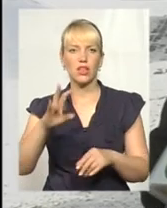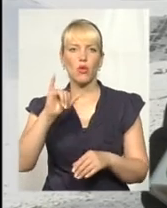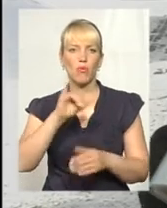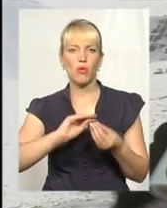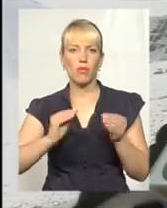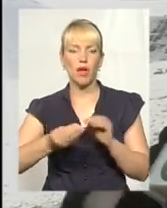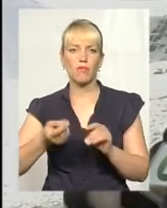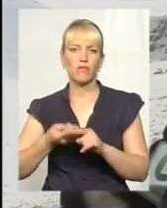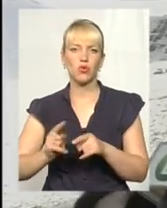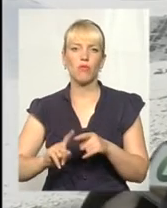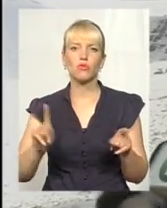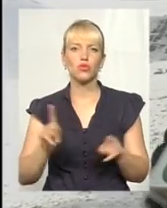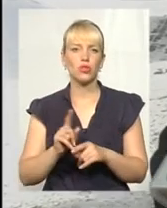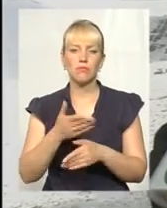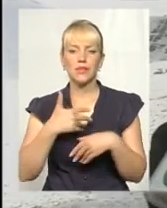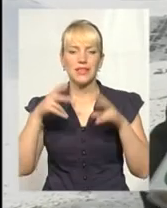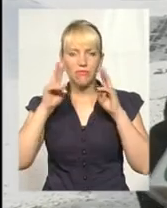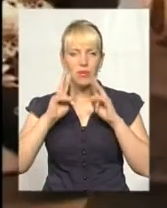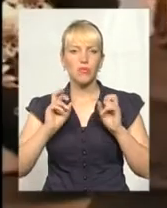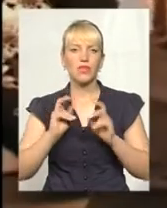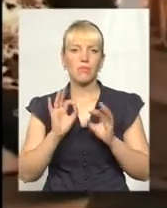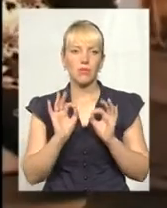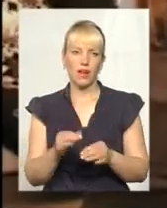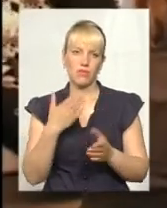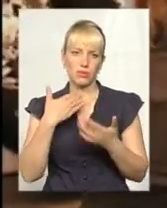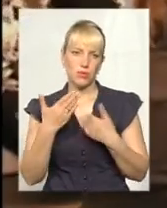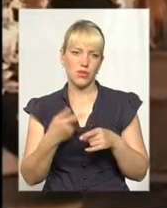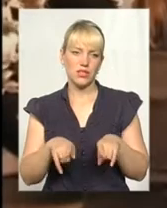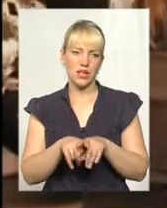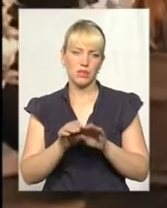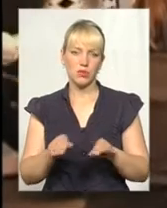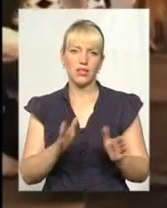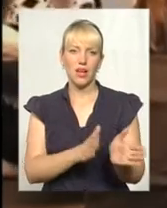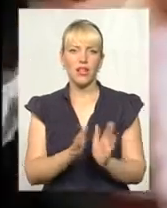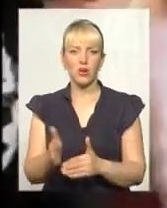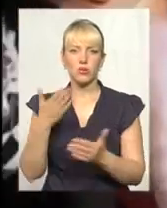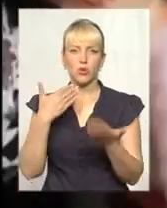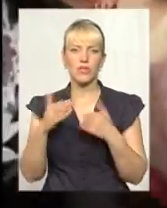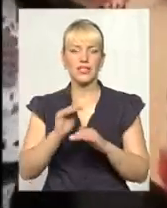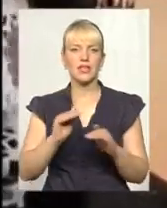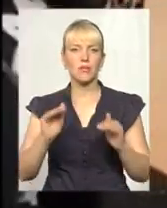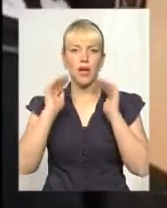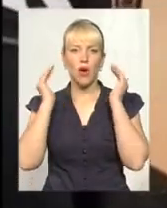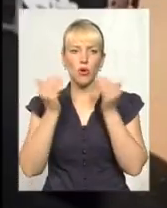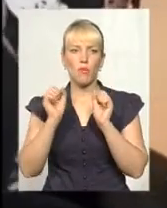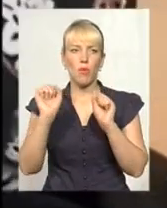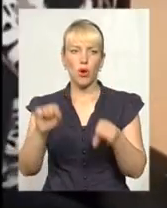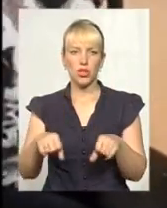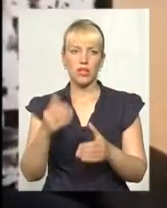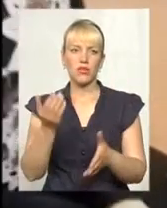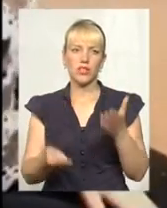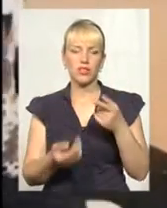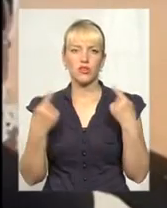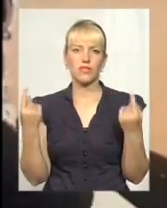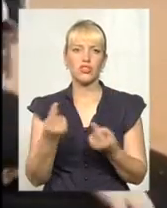тому, що ми ще не зовсім вміємо з ними спілкуватись. Налагодити спілкування з дітьми аутистами, кажуть їхні батьки, можливо, якщо в